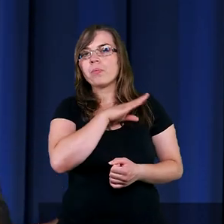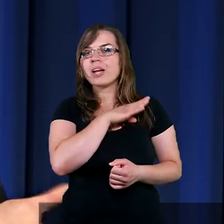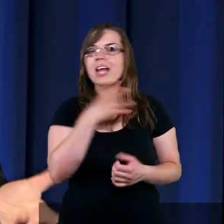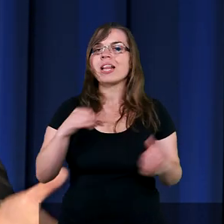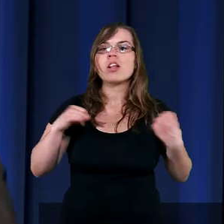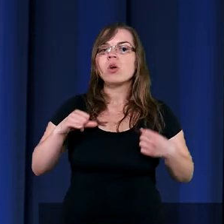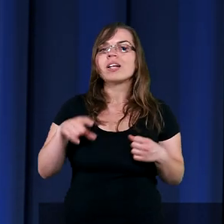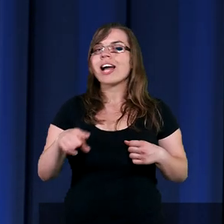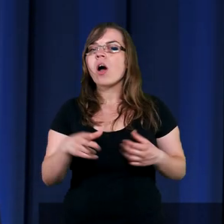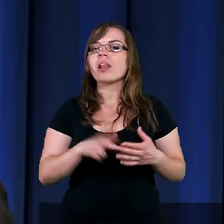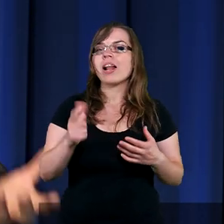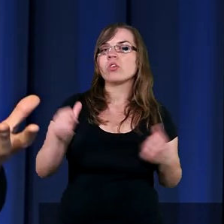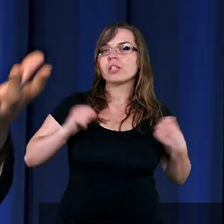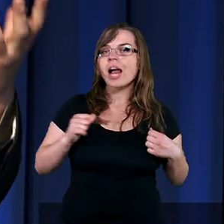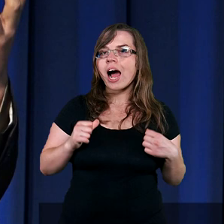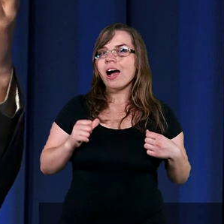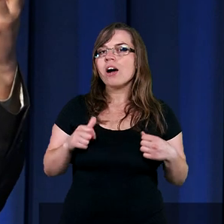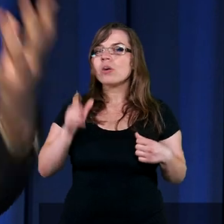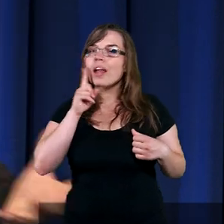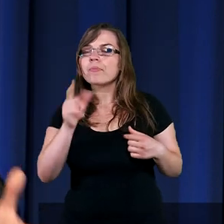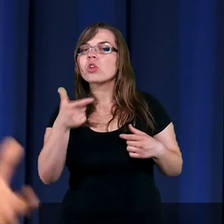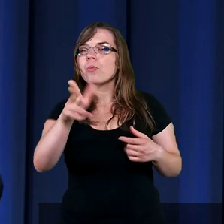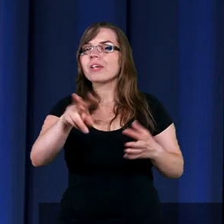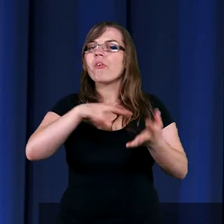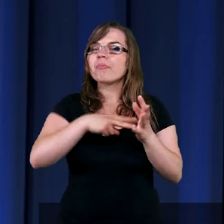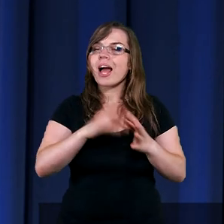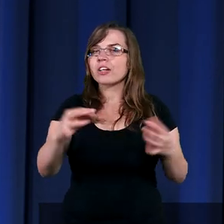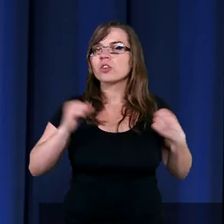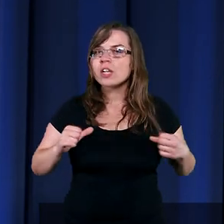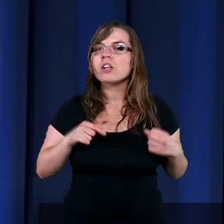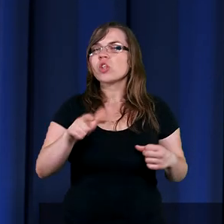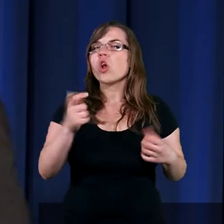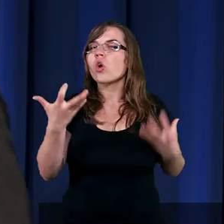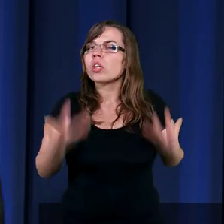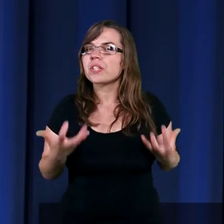doczekając tego, na co czekał, na co liczył.